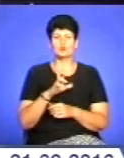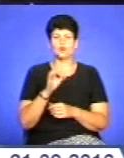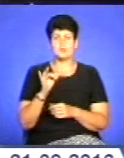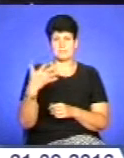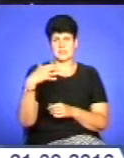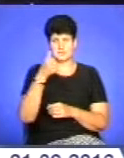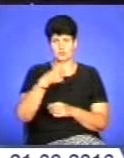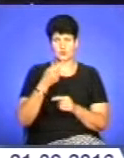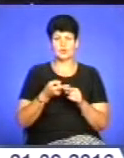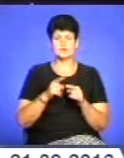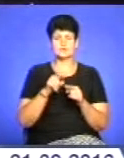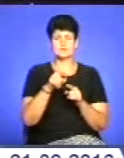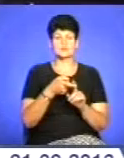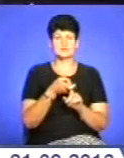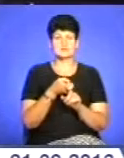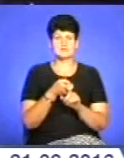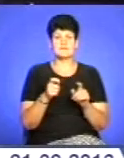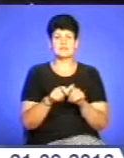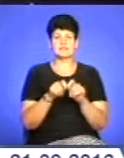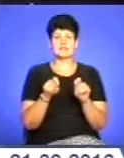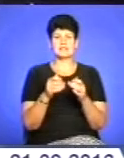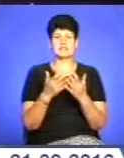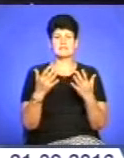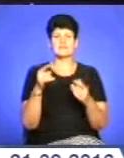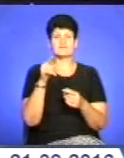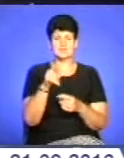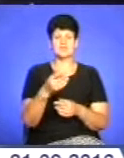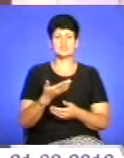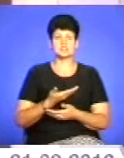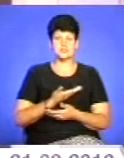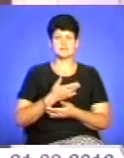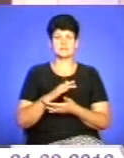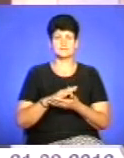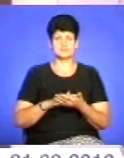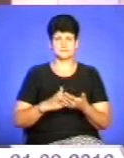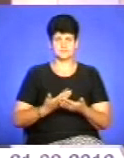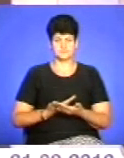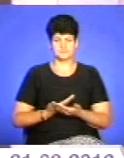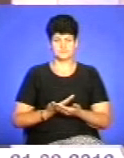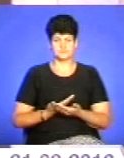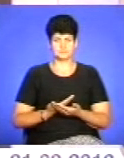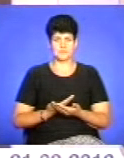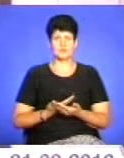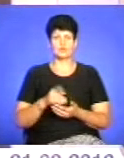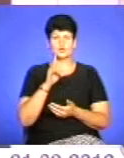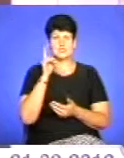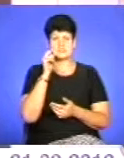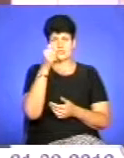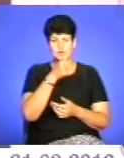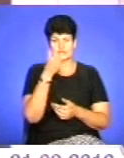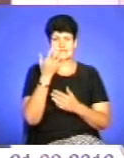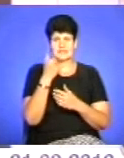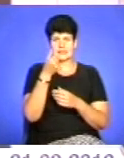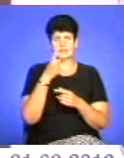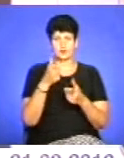З цього приводу в обласному державному архіві відкрили виставку «Він жив, він живе». Вже у юнацькі роки за кілька літ